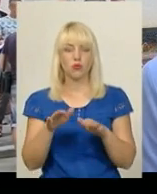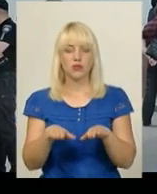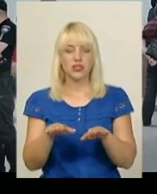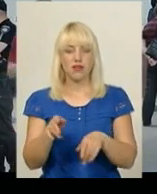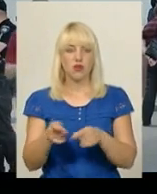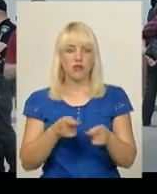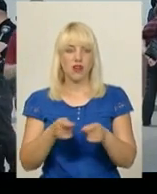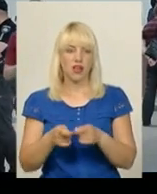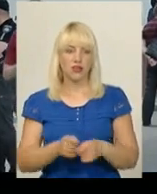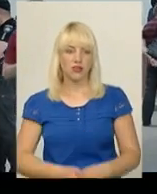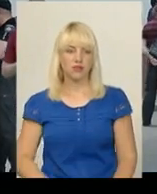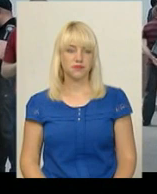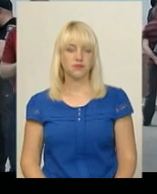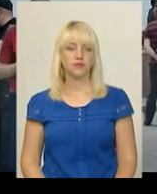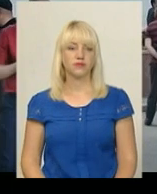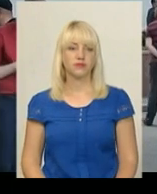влади.